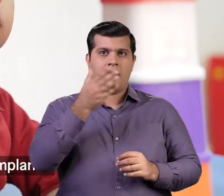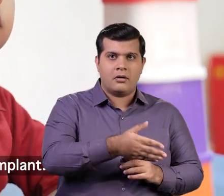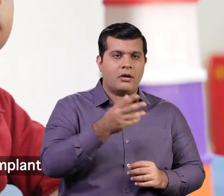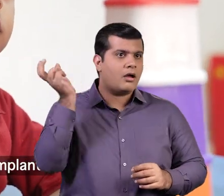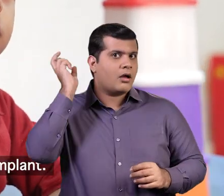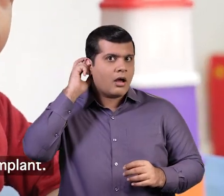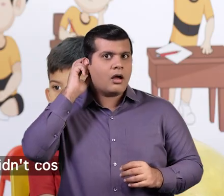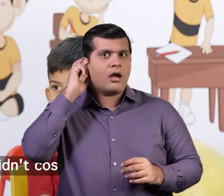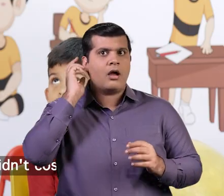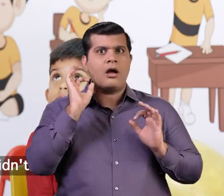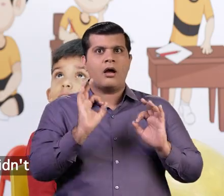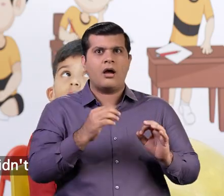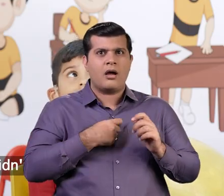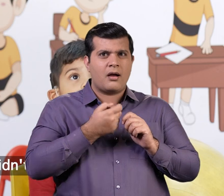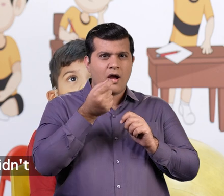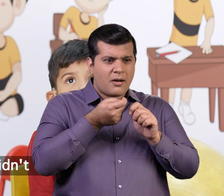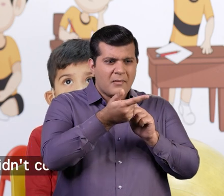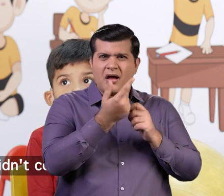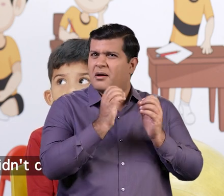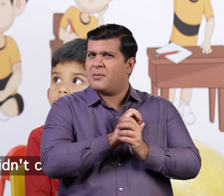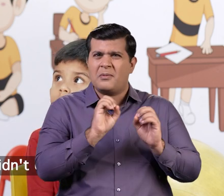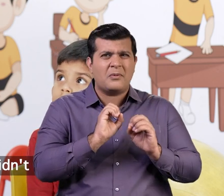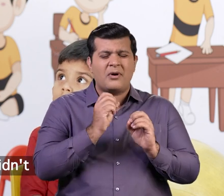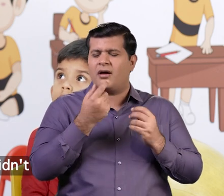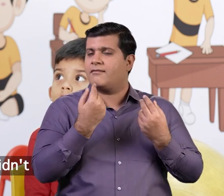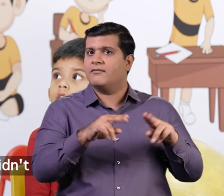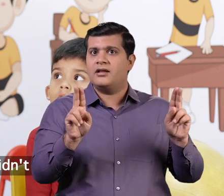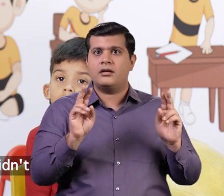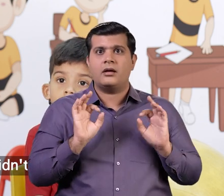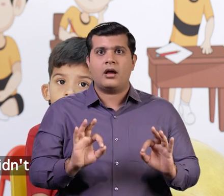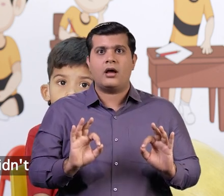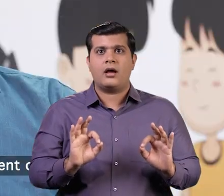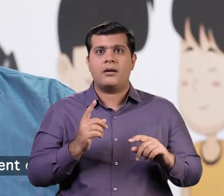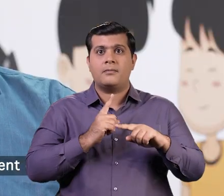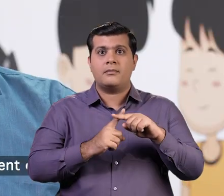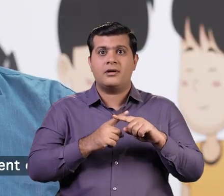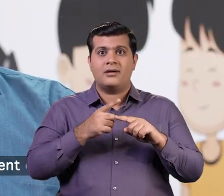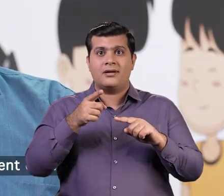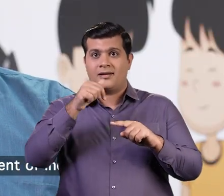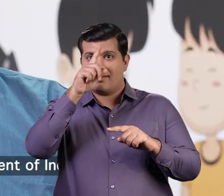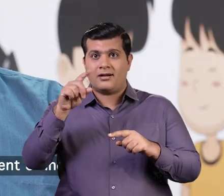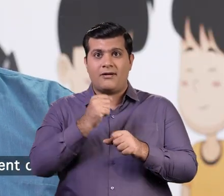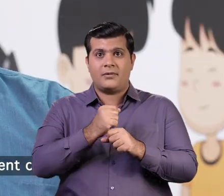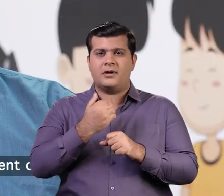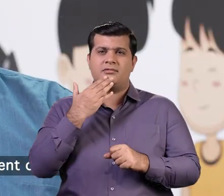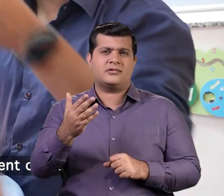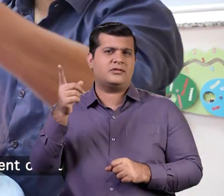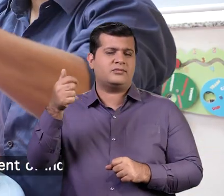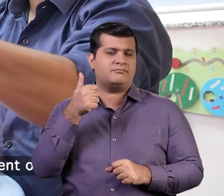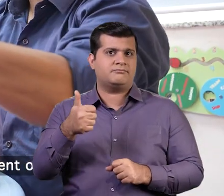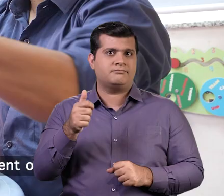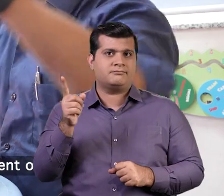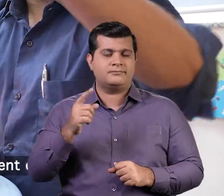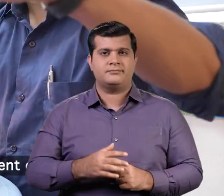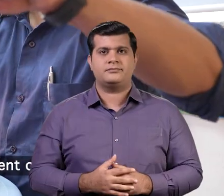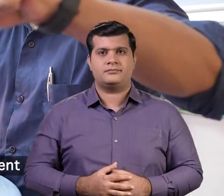इन्पिलांड के लिए हमारा मुफ्त में इन्पिलांड हुआ, कोई पैसा खर्च नहीं हुआ और भारत सरकार का तहट